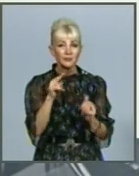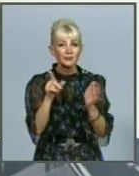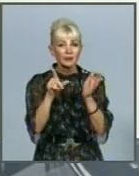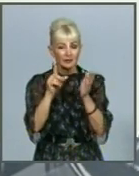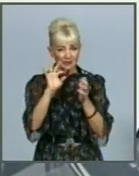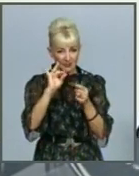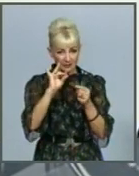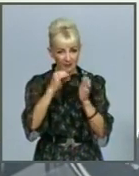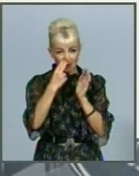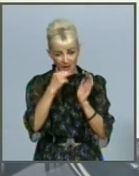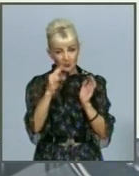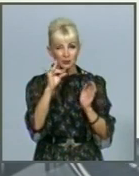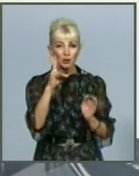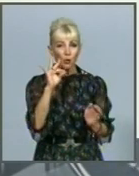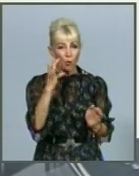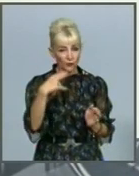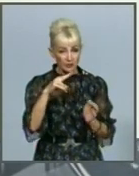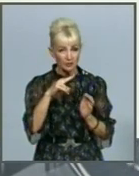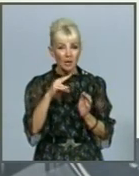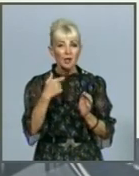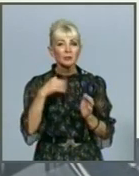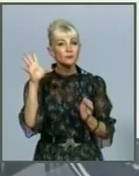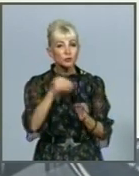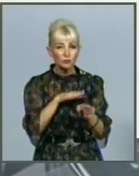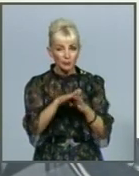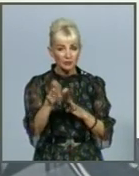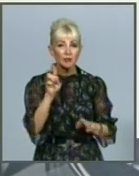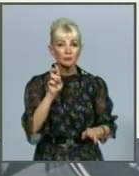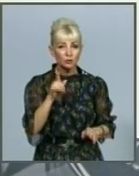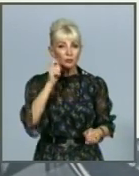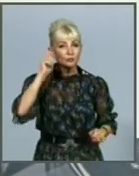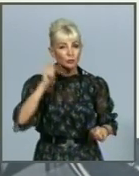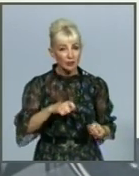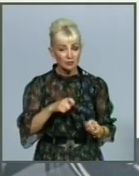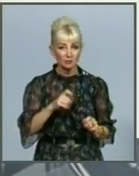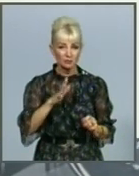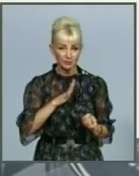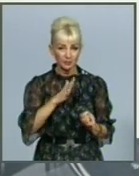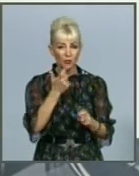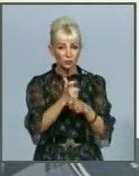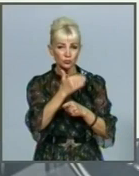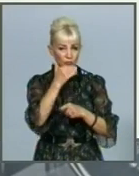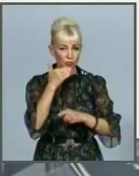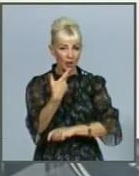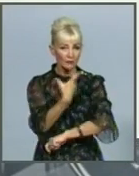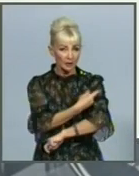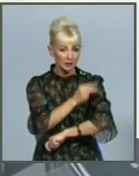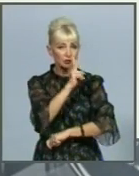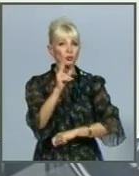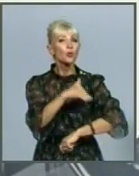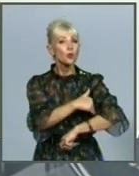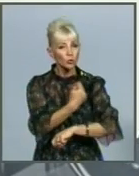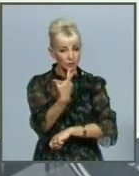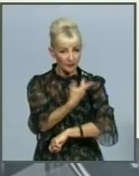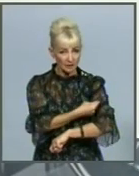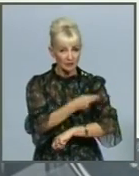коронавірусною хворобою. Ми вживаємо всіх можливих заходів для того, щоб в Україну прийшла достатня кількість вакцин для тих, хто хоче вакцинуватись, а